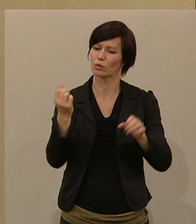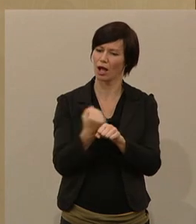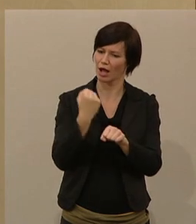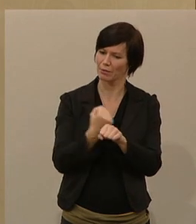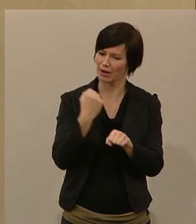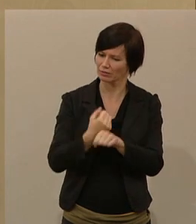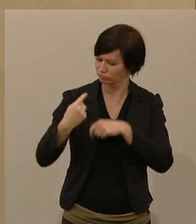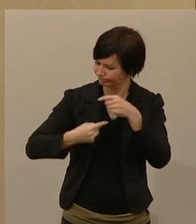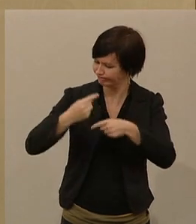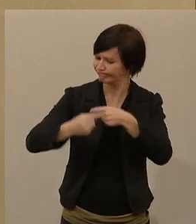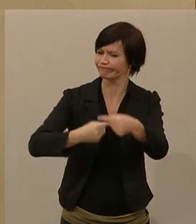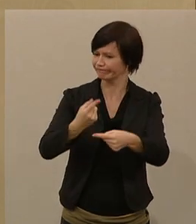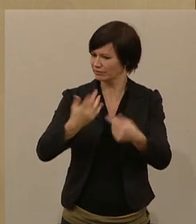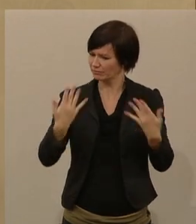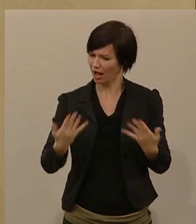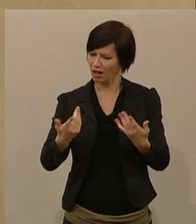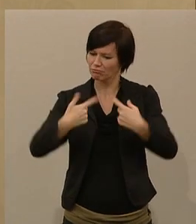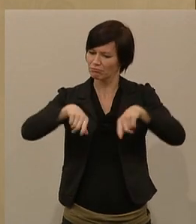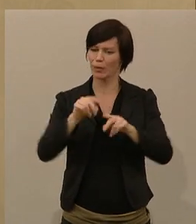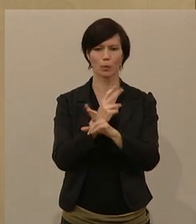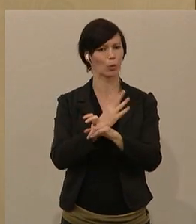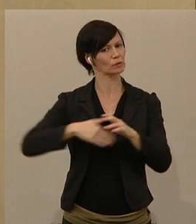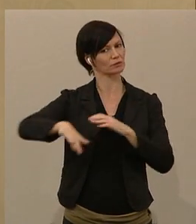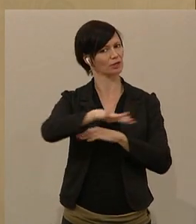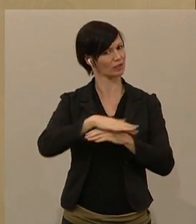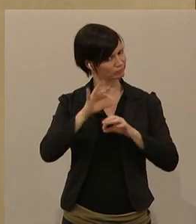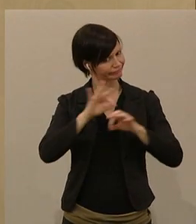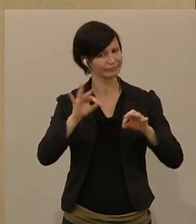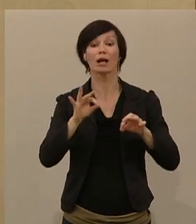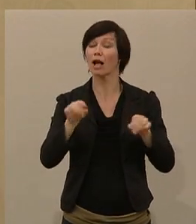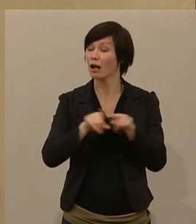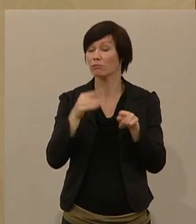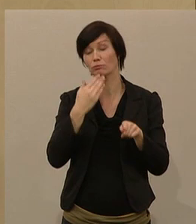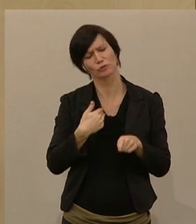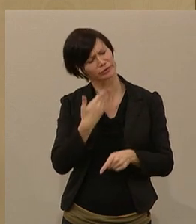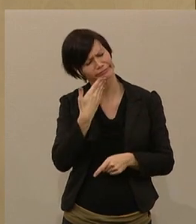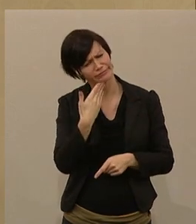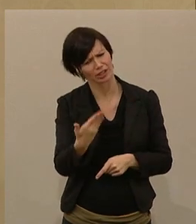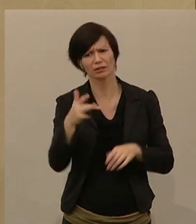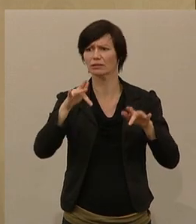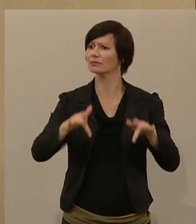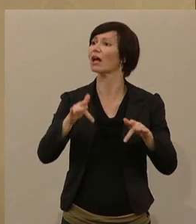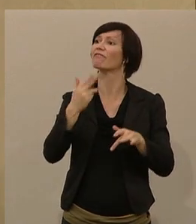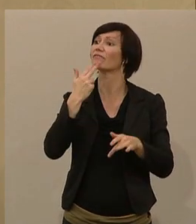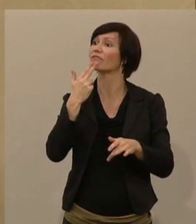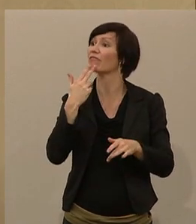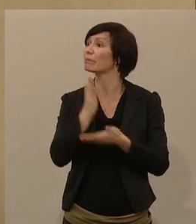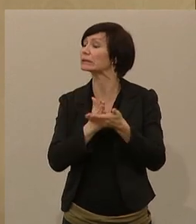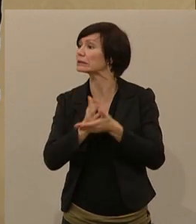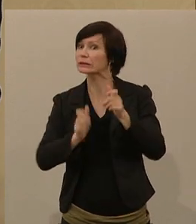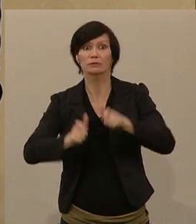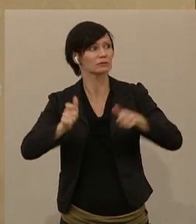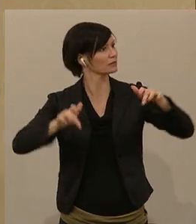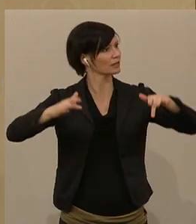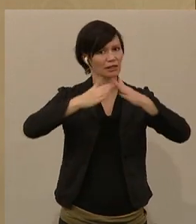in diesem Land und hier möchte ich mich auch bedanken bei den Bediensteten dieses Hauses, die ebenfalls